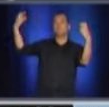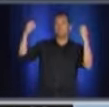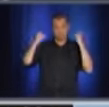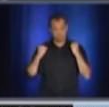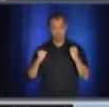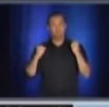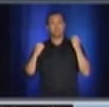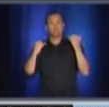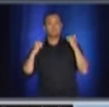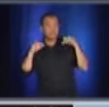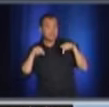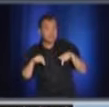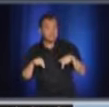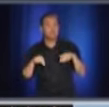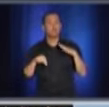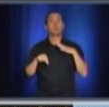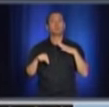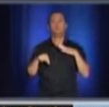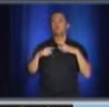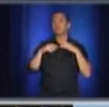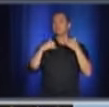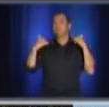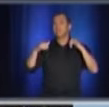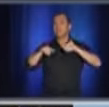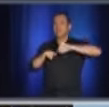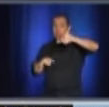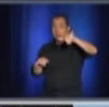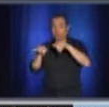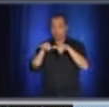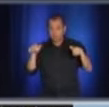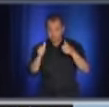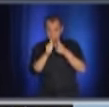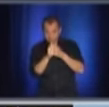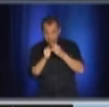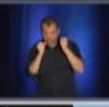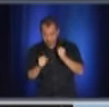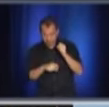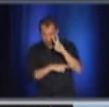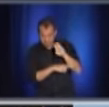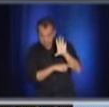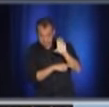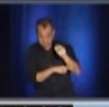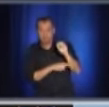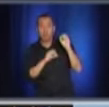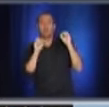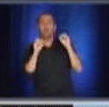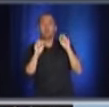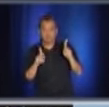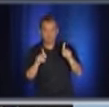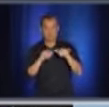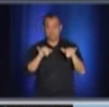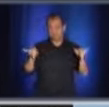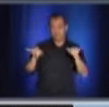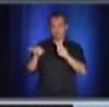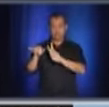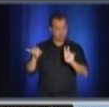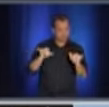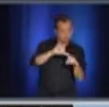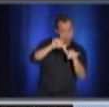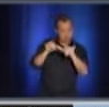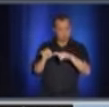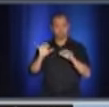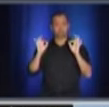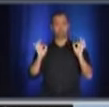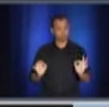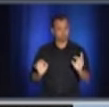prend vraiment une salle qui peut prendre 250 personnes, mais permettre la distanciation qu'on